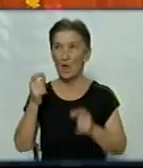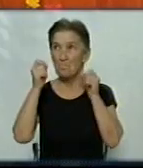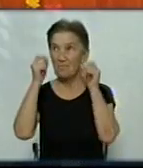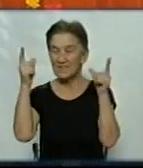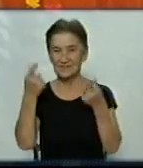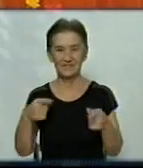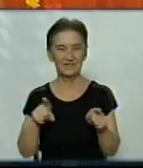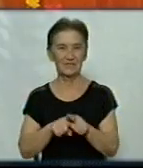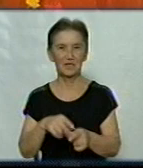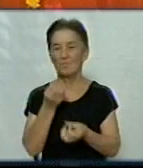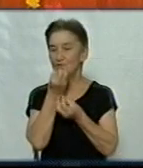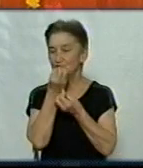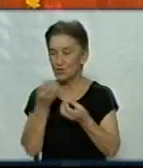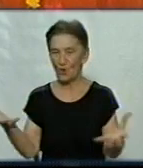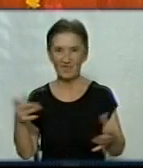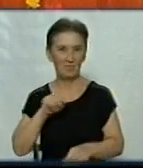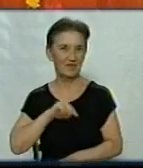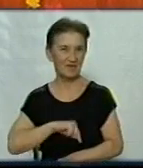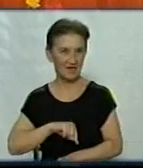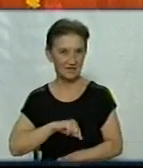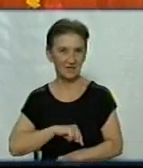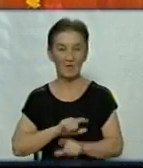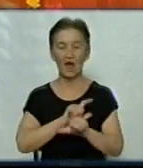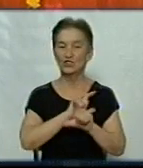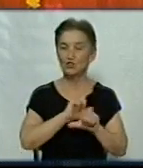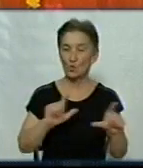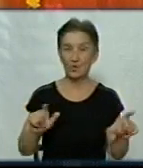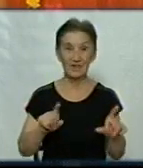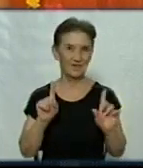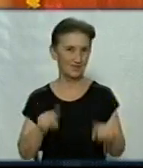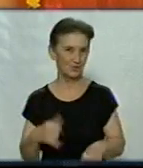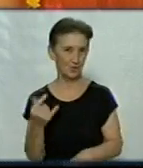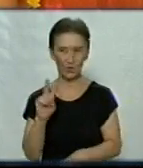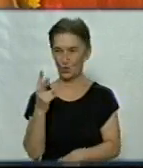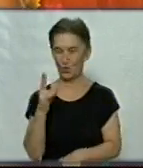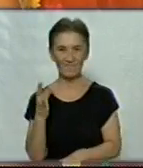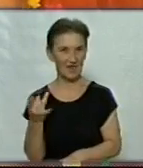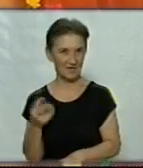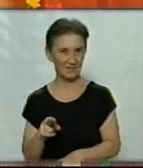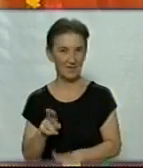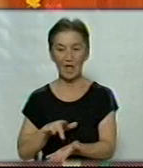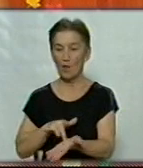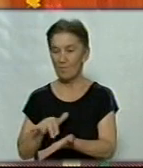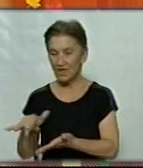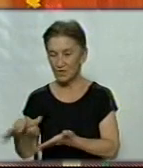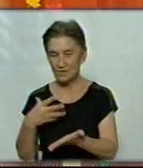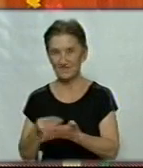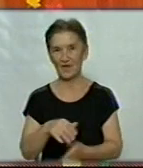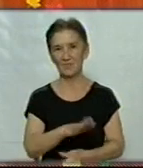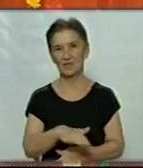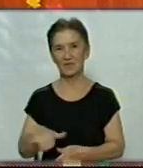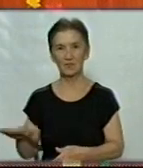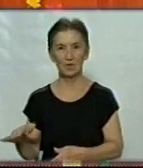таким настроєм чудовим. Уже школа, навіть друге вже вересня. Піду до своїх діток. Я з ними